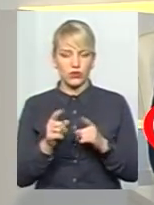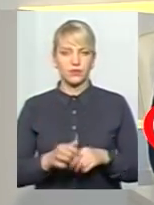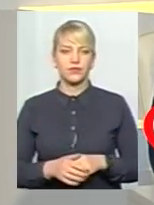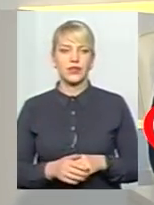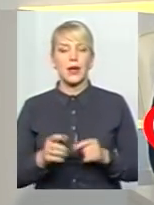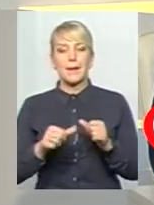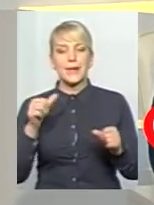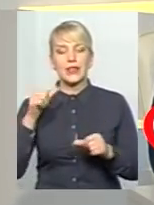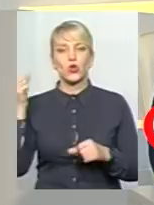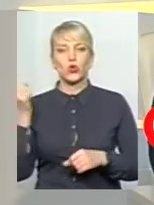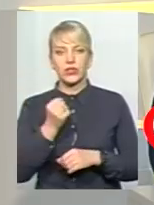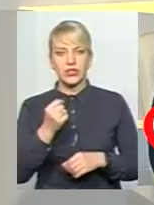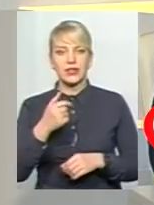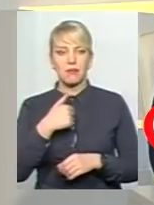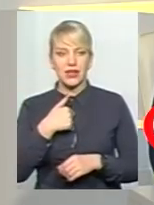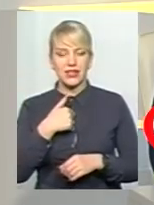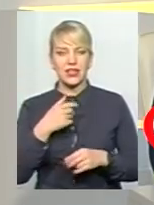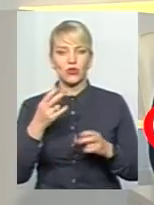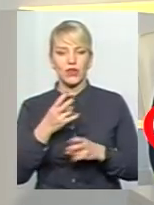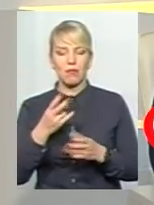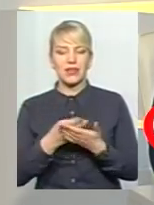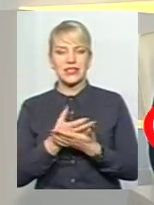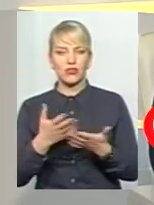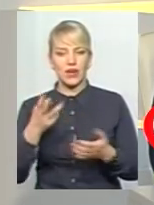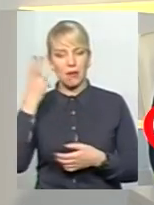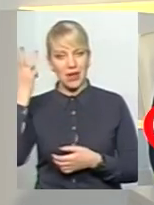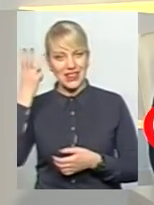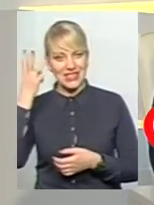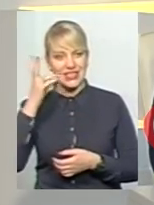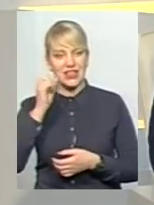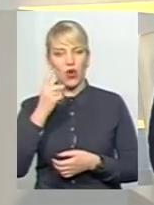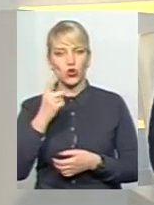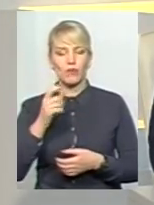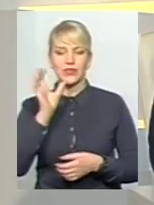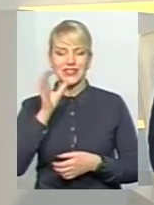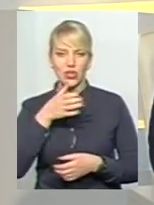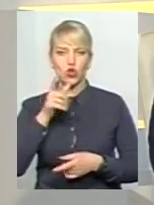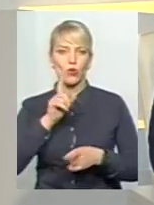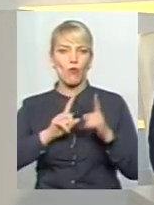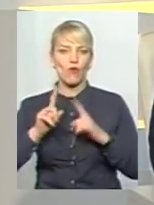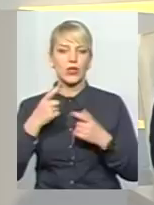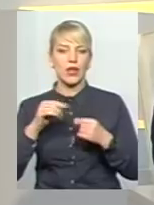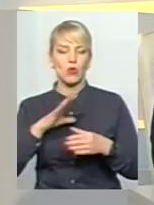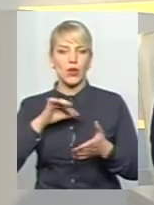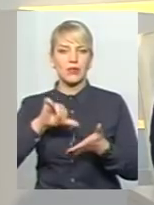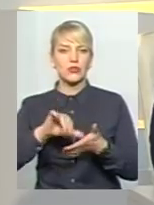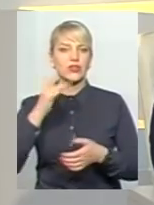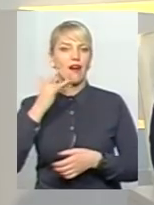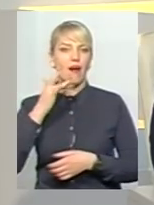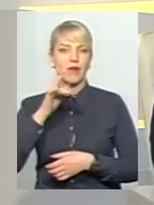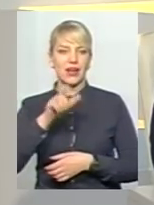Минулого тижня мені довелося презентувати Хмельницький на одному серйозному форумі, де були присутні американці.